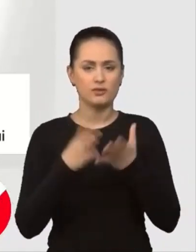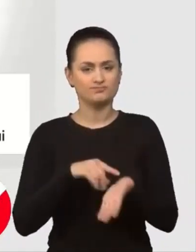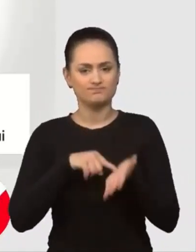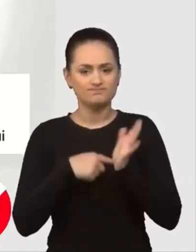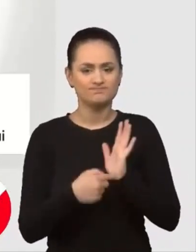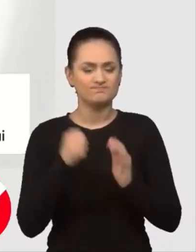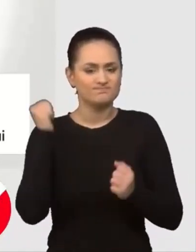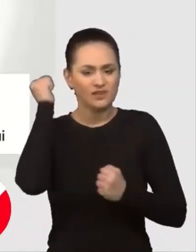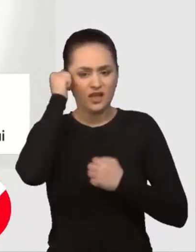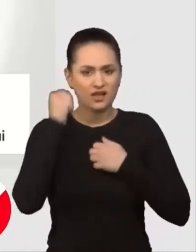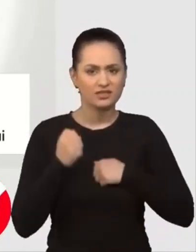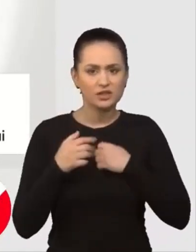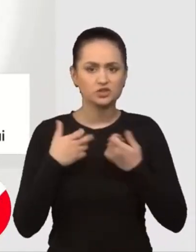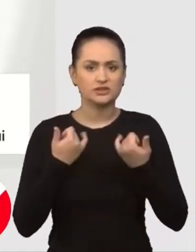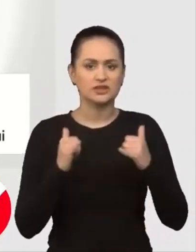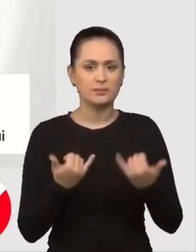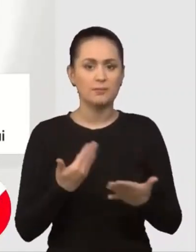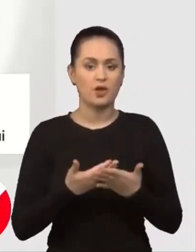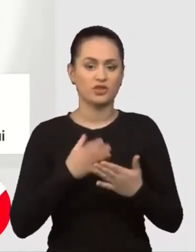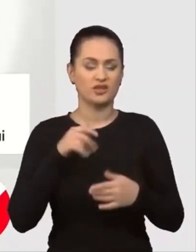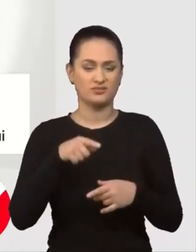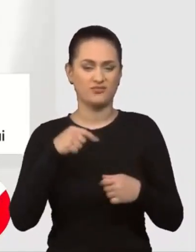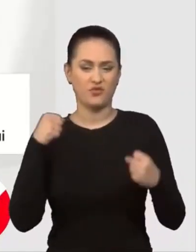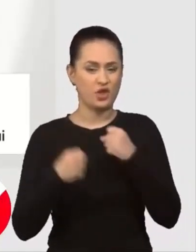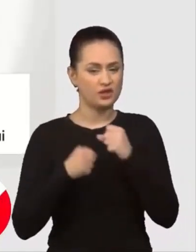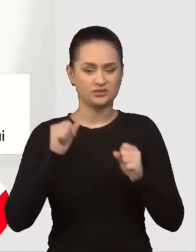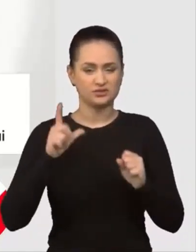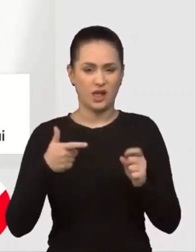Să vă